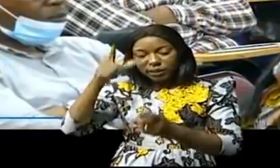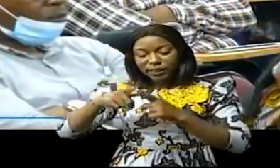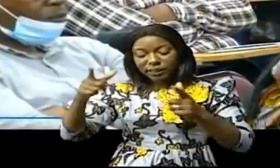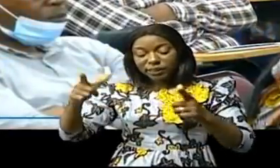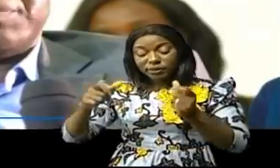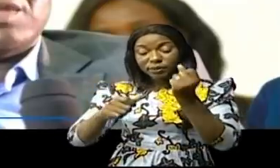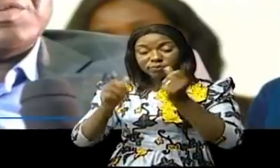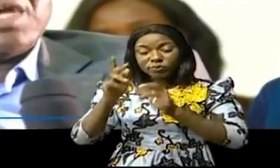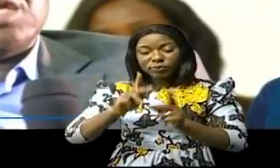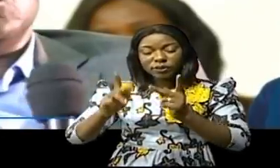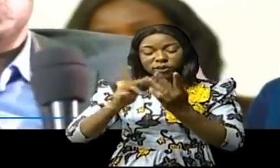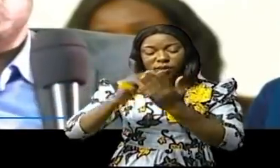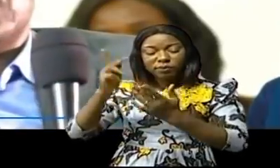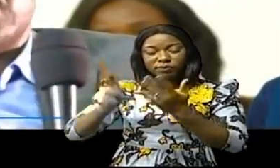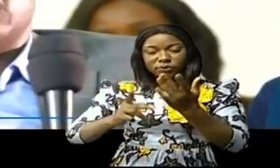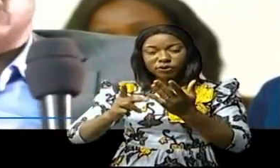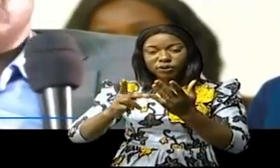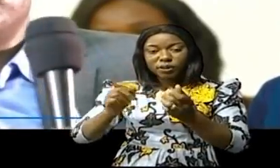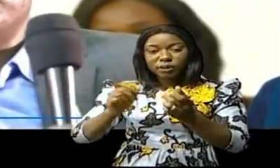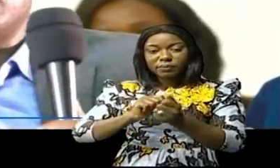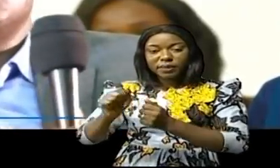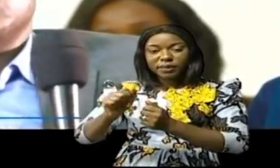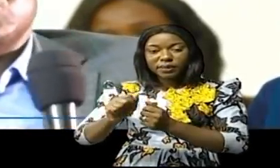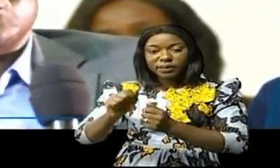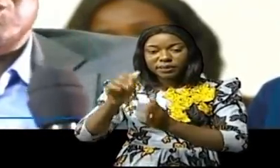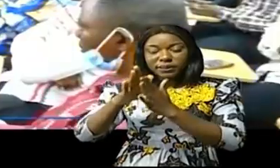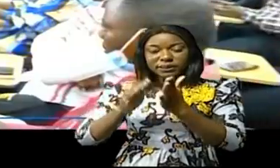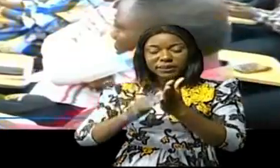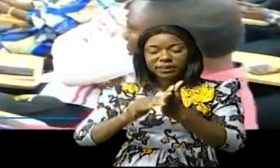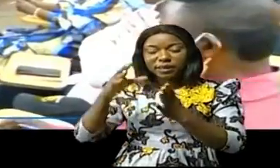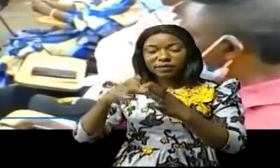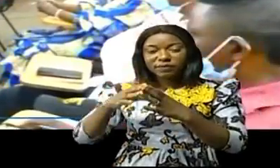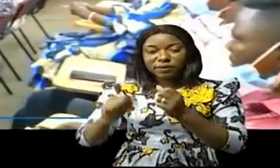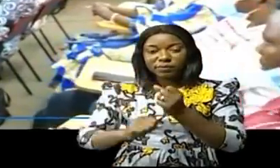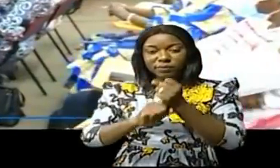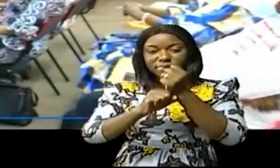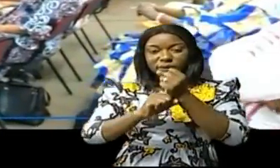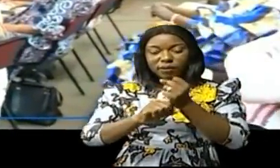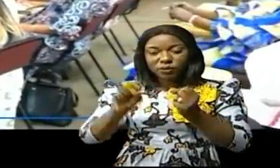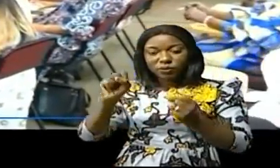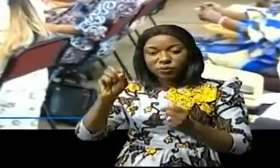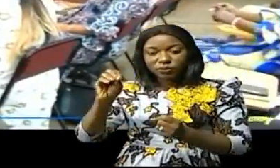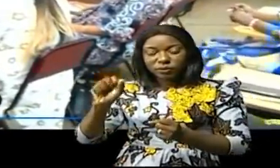public. Un projet est mis en oeuvre par les CESD avec la PUDO-SISA.